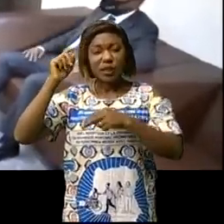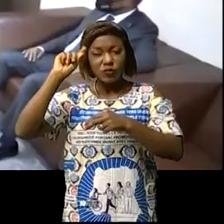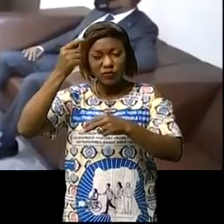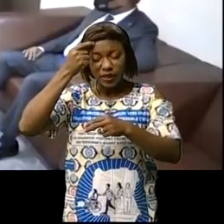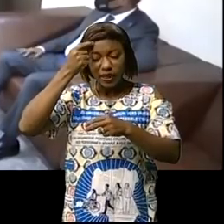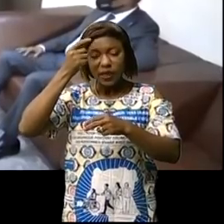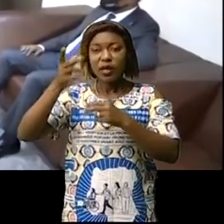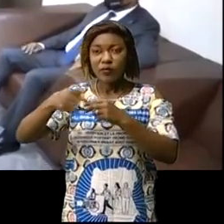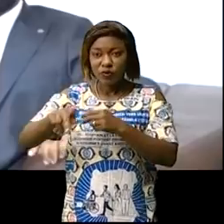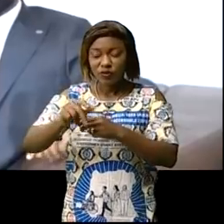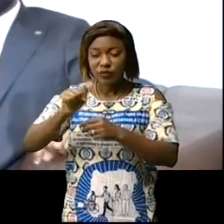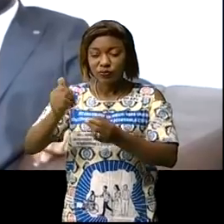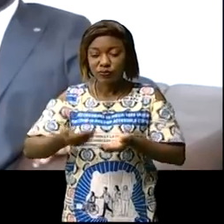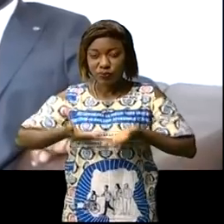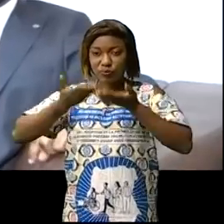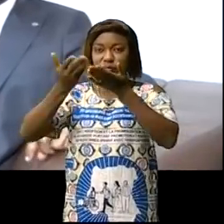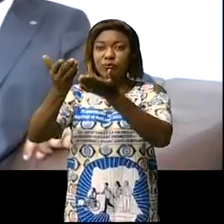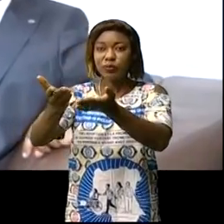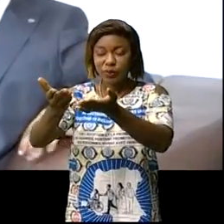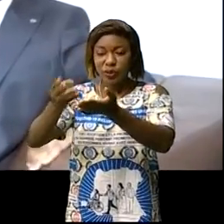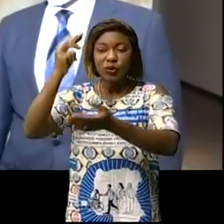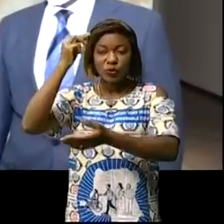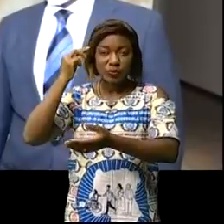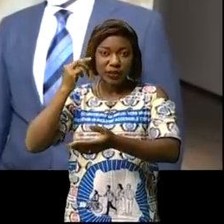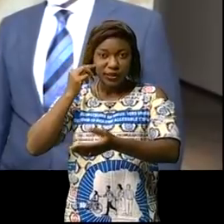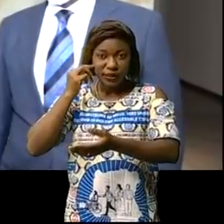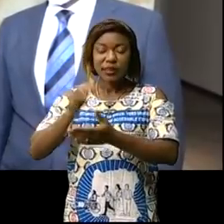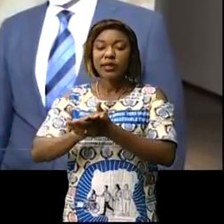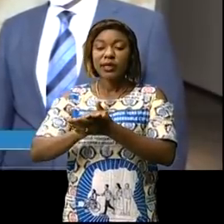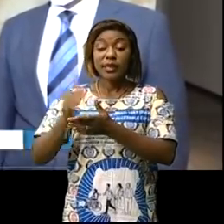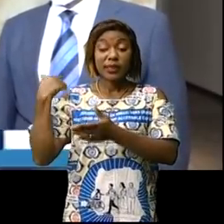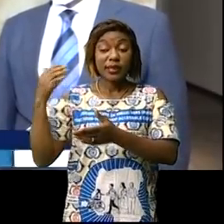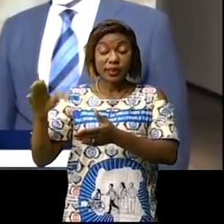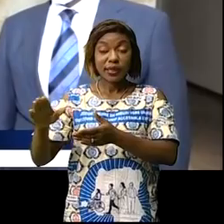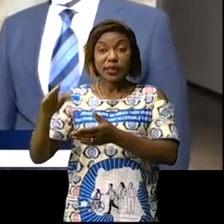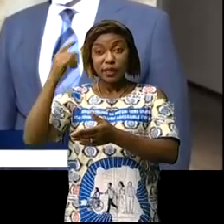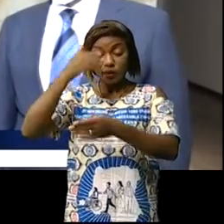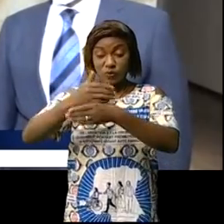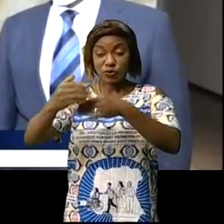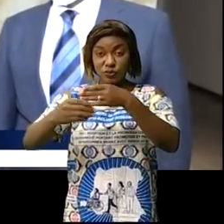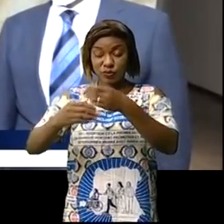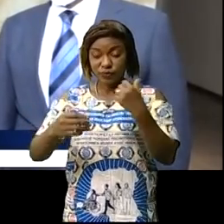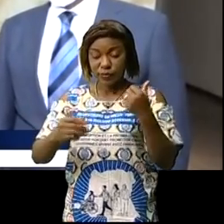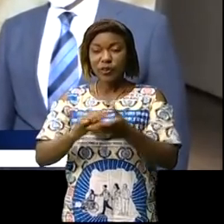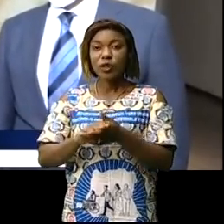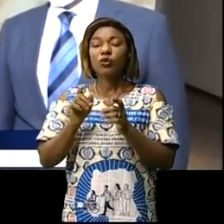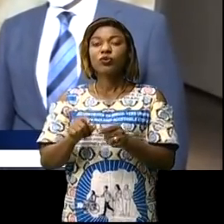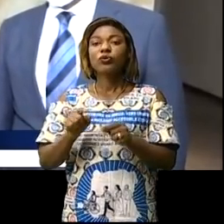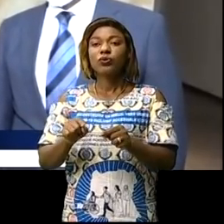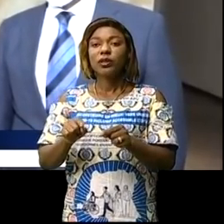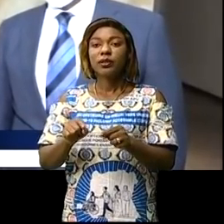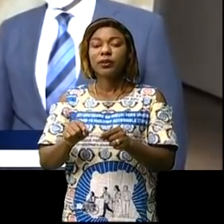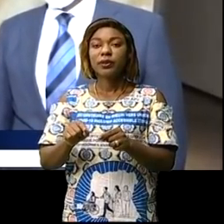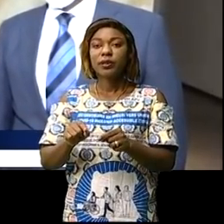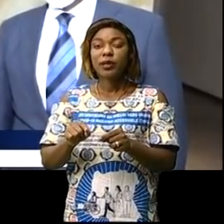soumise au ministre d'Etat des ITP. Bukavu aujourd'hui c'est la capitale provinciale mais quand nous regardons toutes les routes